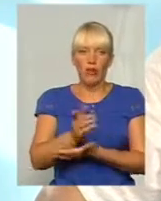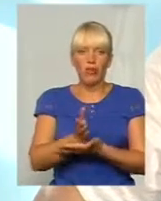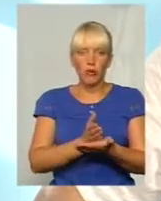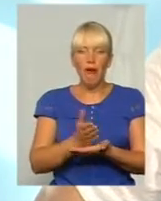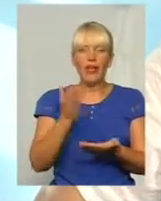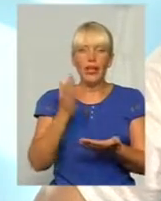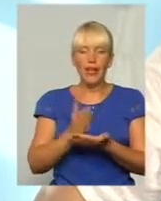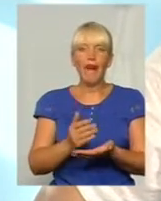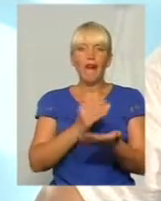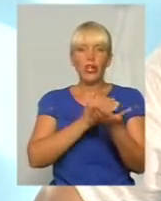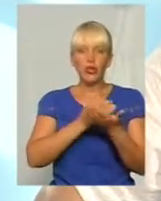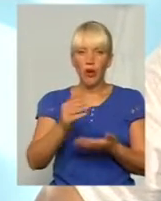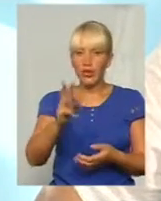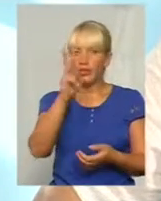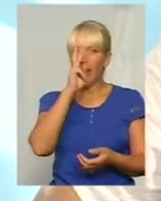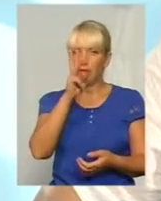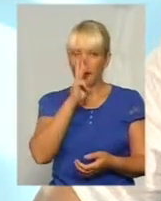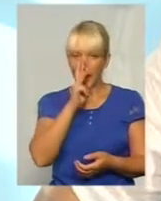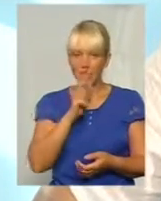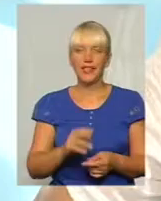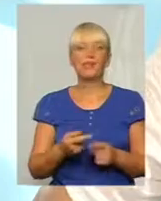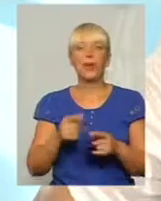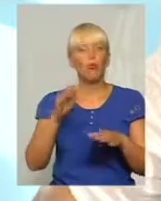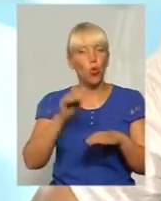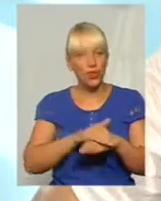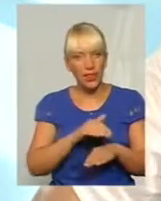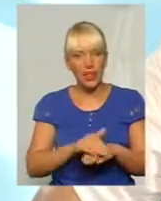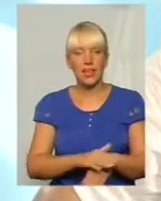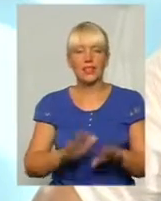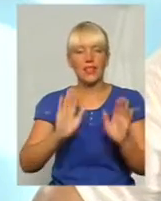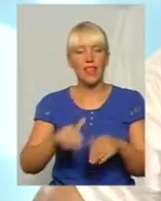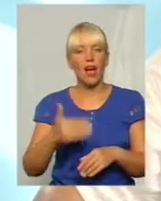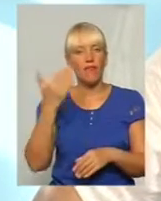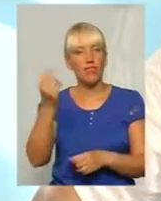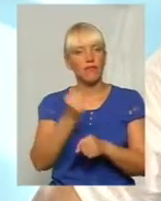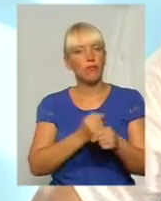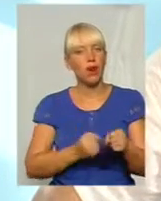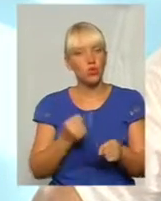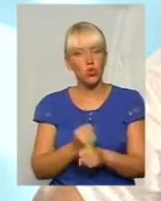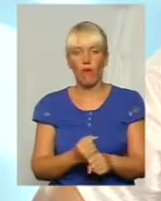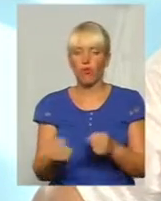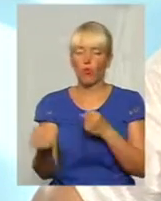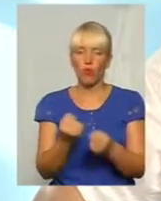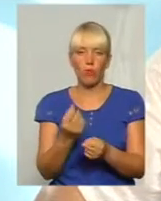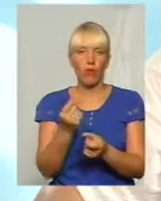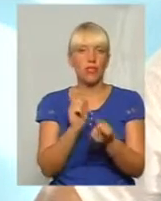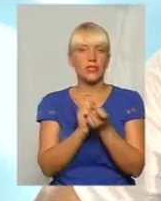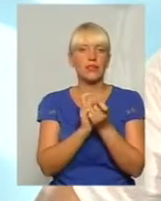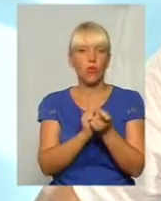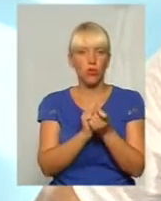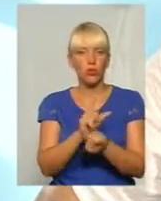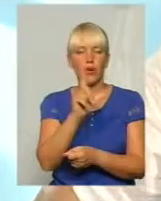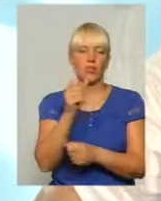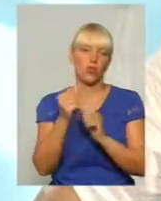порівняно з іншим суспільством, зарплати. Будь ласка, нехай вони відпрацьовують. Боротьба з корупцією – це їхній службовий обов'язок.